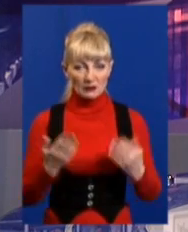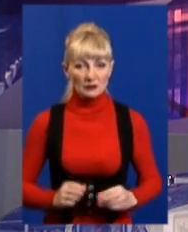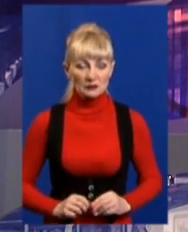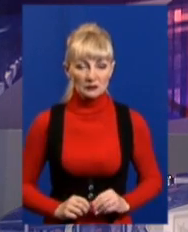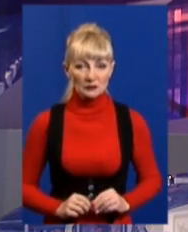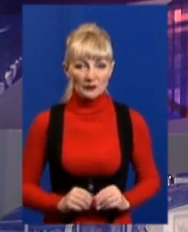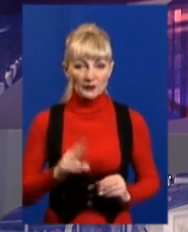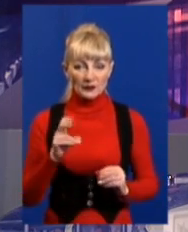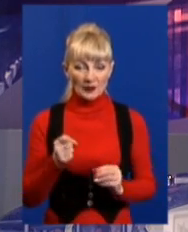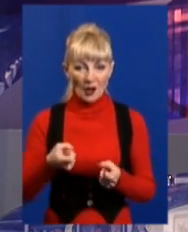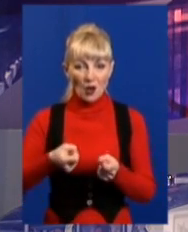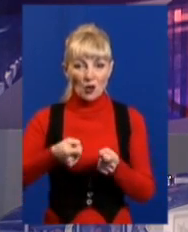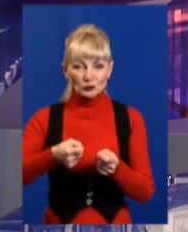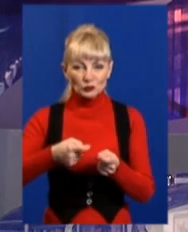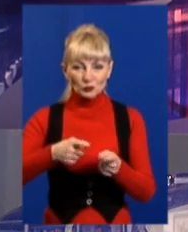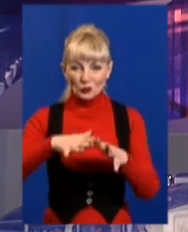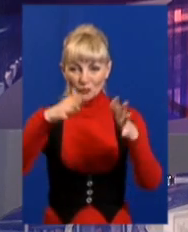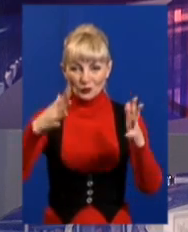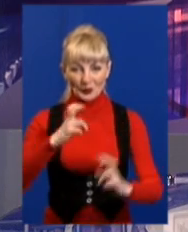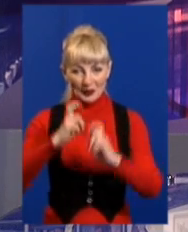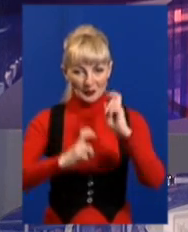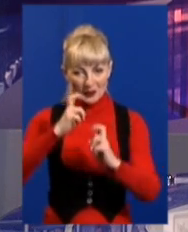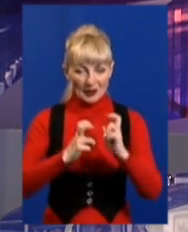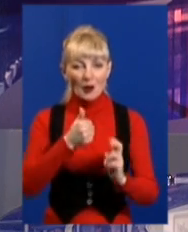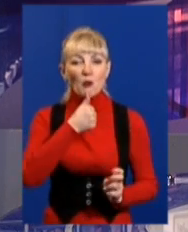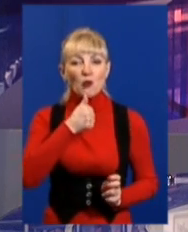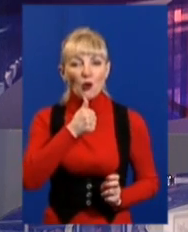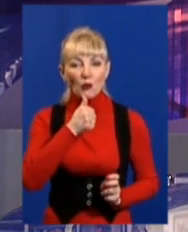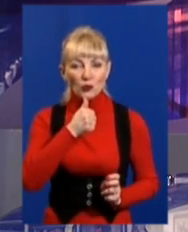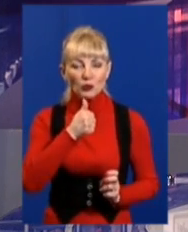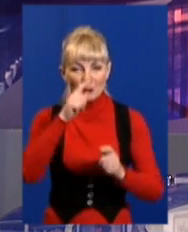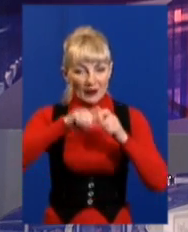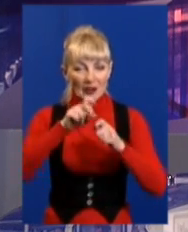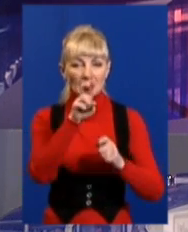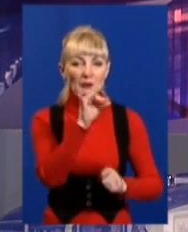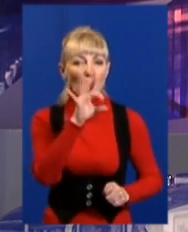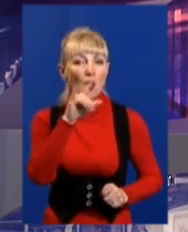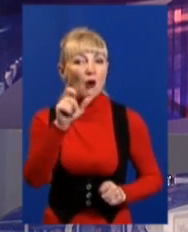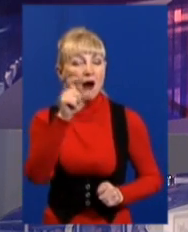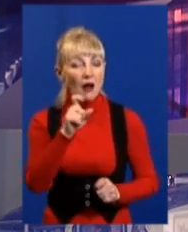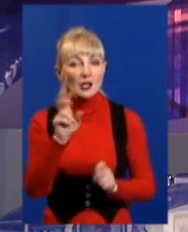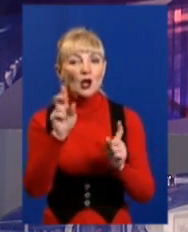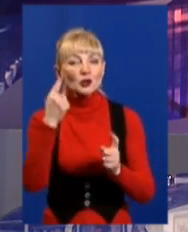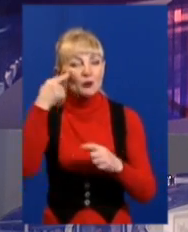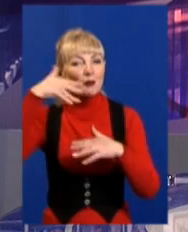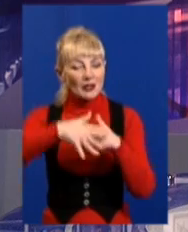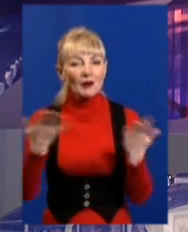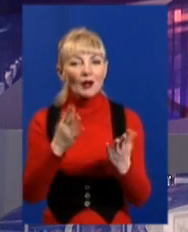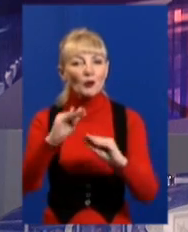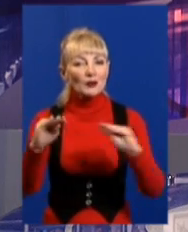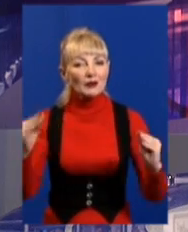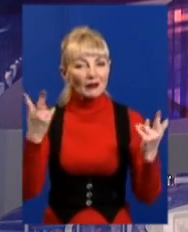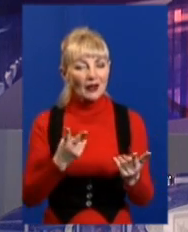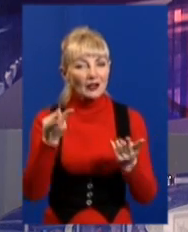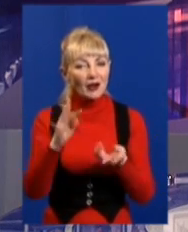На сміттєвому полігоні підргачами тестують біогаз. Це роблять, щоб вирішити, яке обладнання потрібно для очищення та переробки